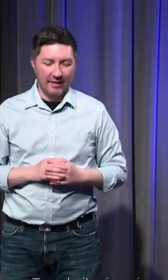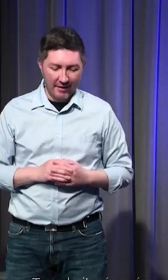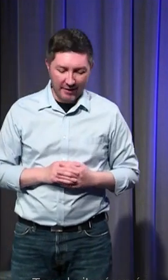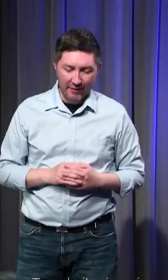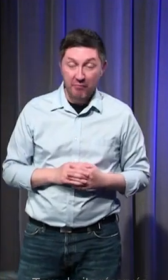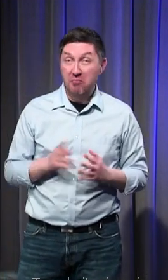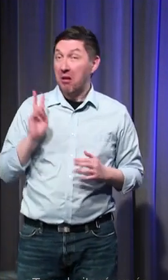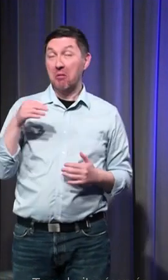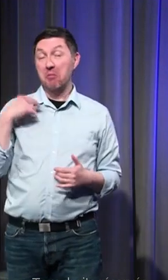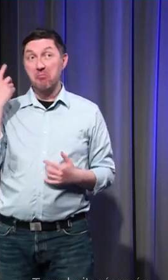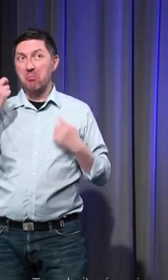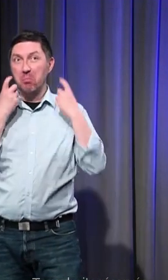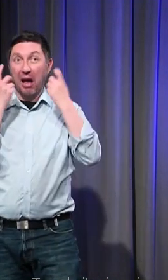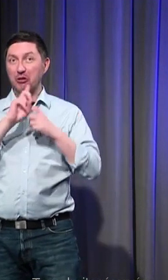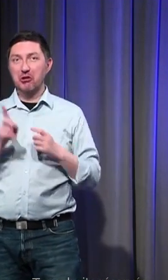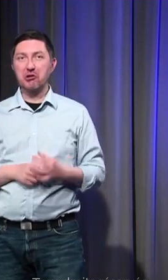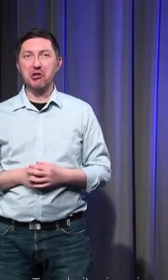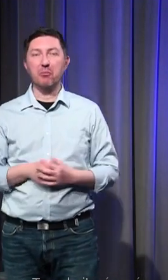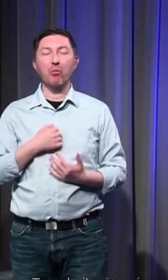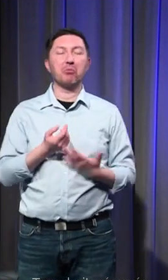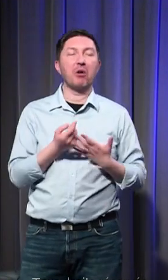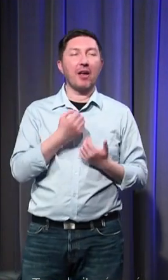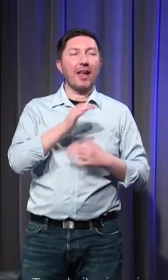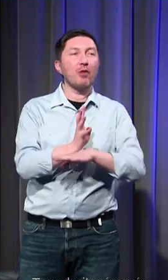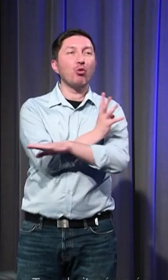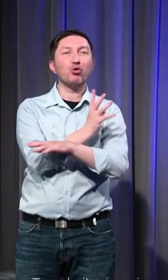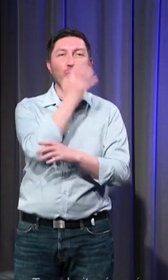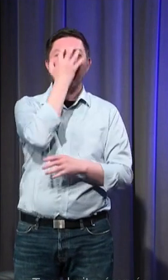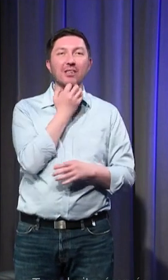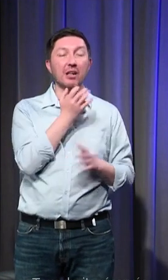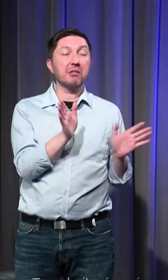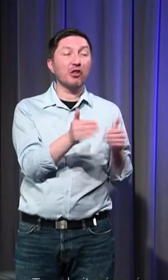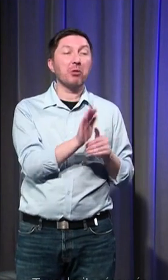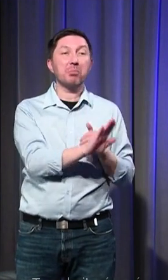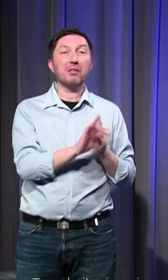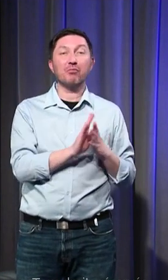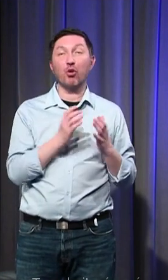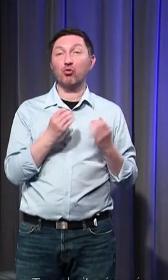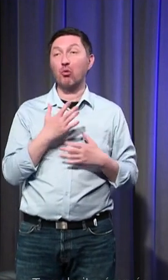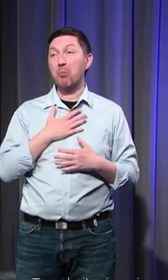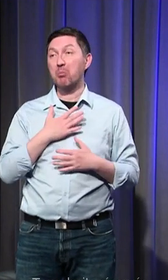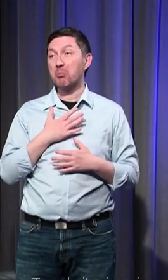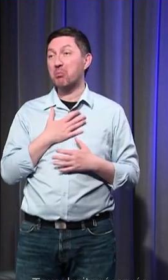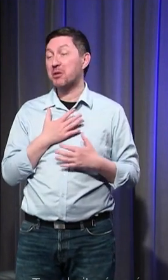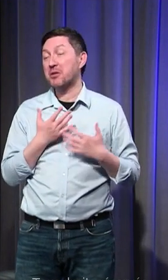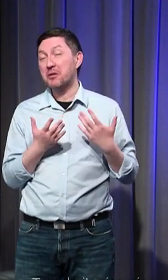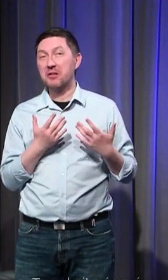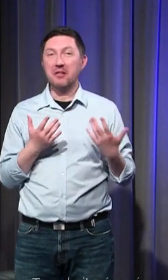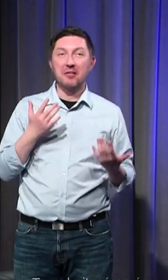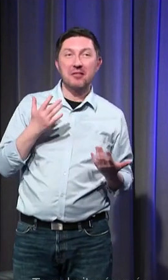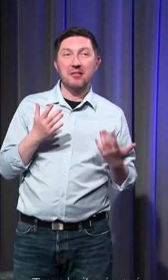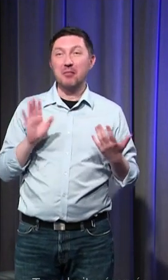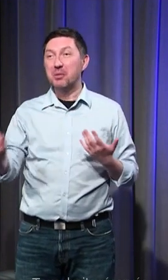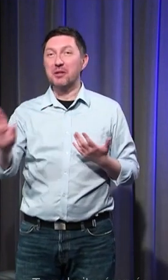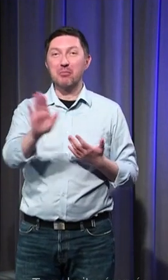je ne m'étais pas posé la question les émotions tristes pour faire des catégories qui d'ailleurs sont souvent les nôtres il y a une